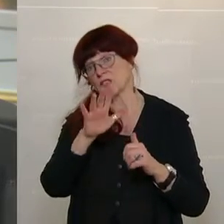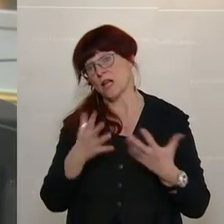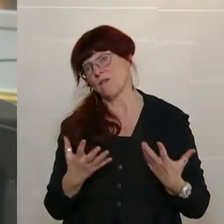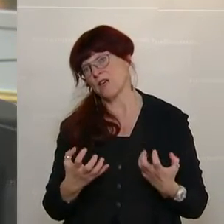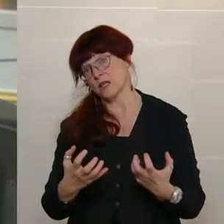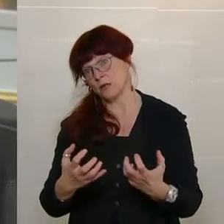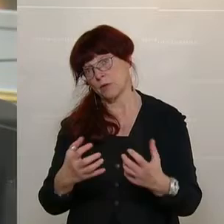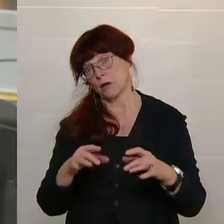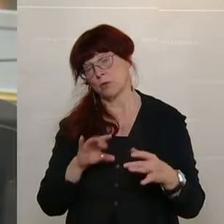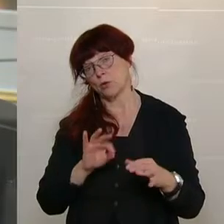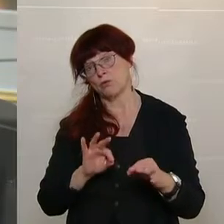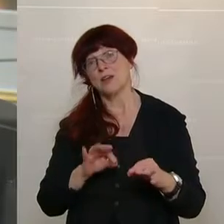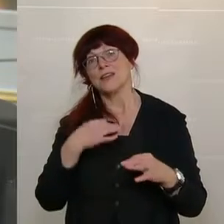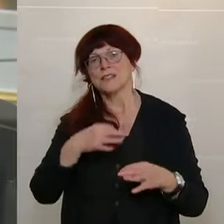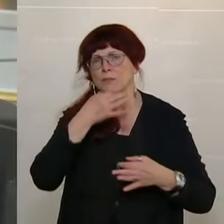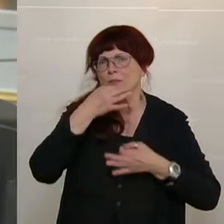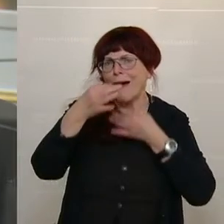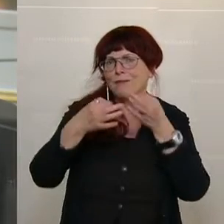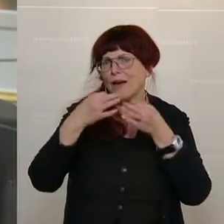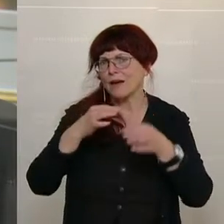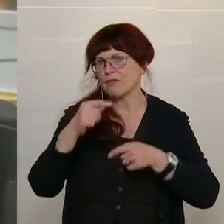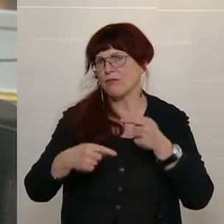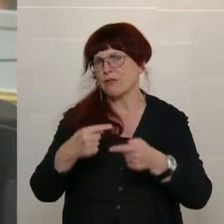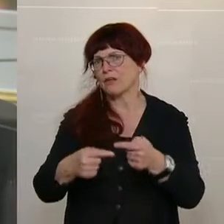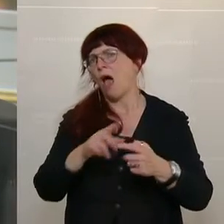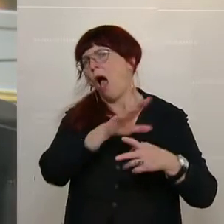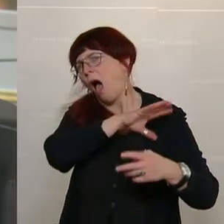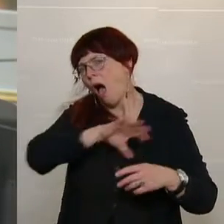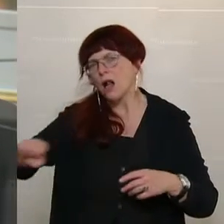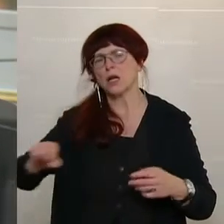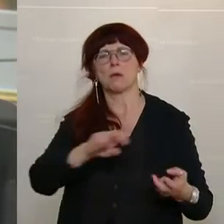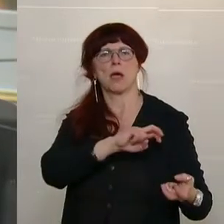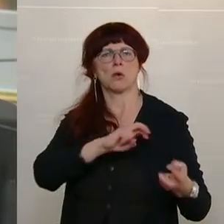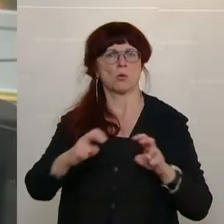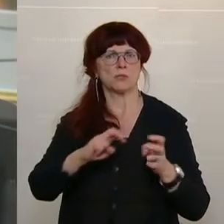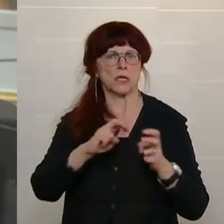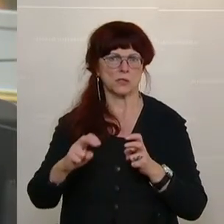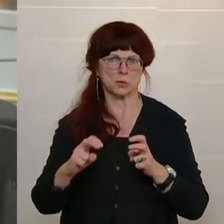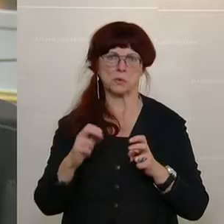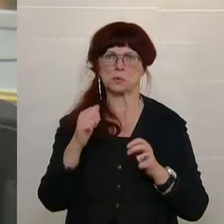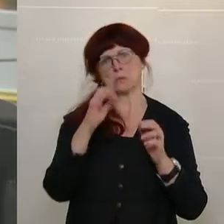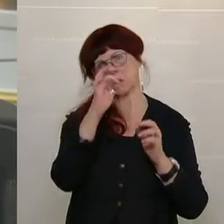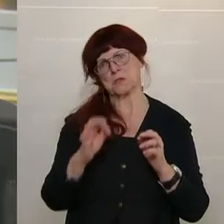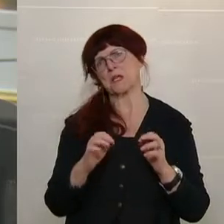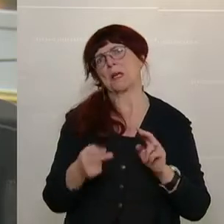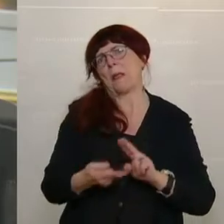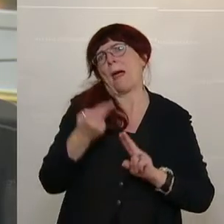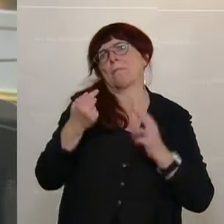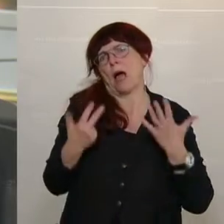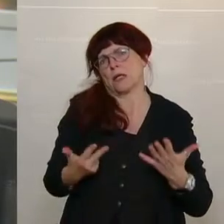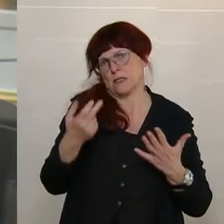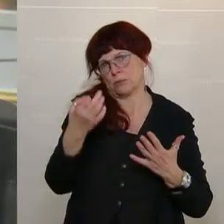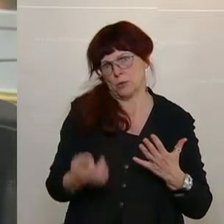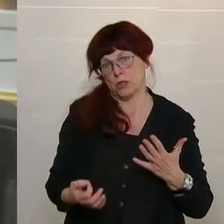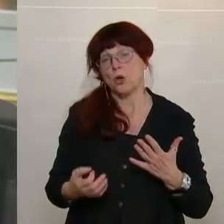es das Nachfrageverfahren, da liegt der allgemeine Umsetzungsgrad bei knapp 80 Prozent und wir haben jetzt